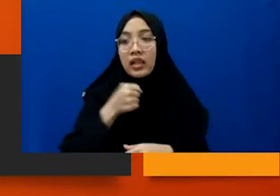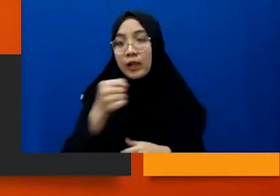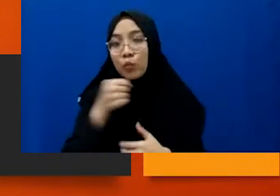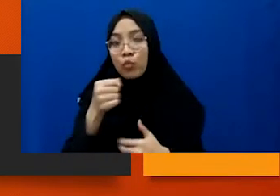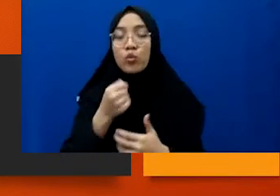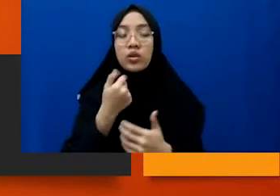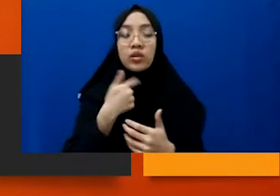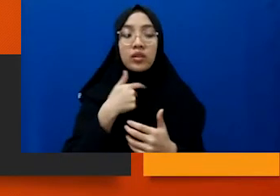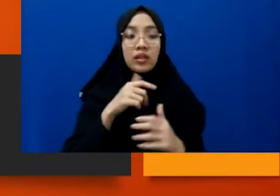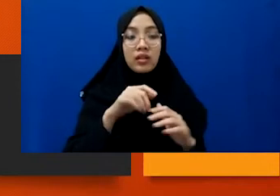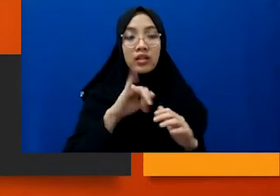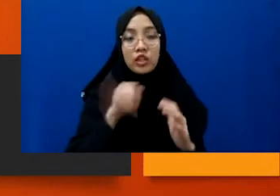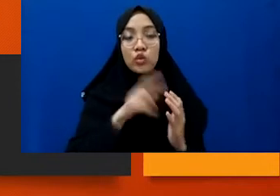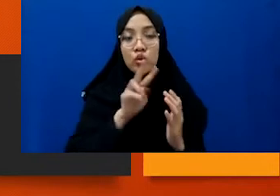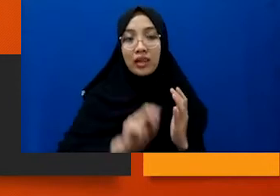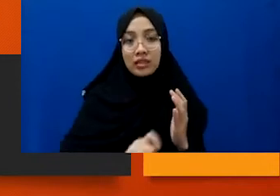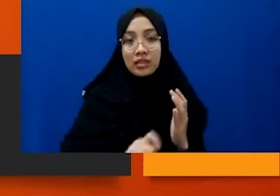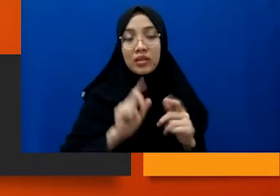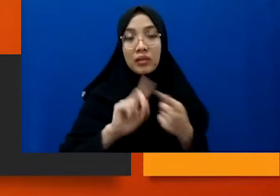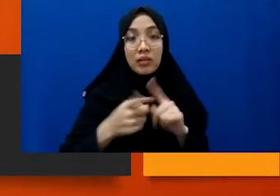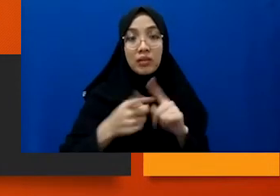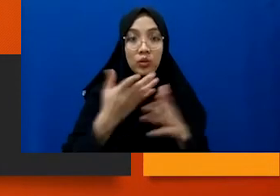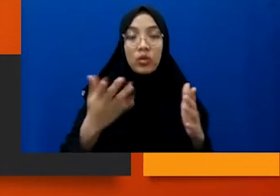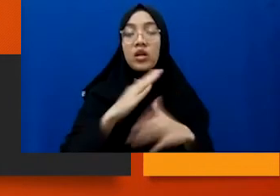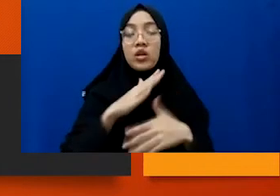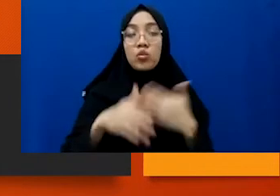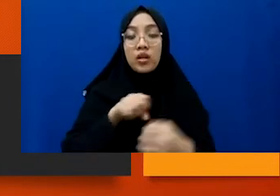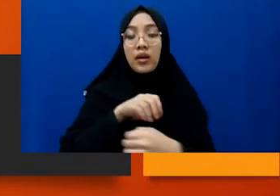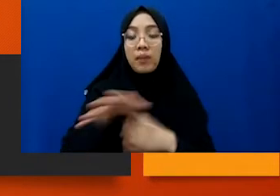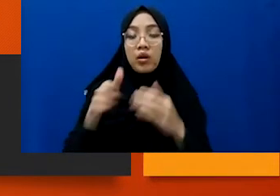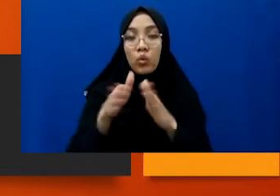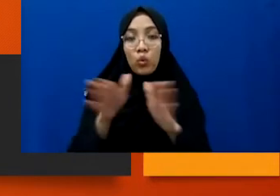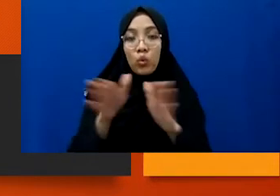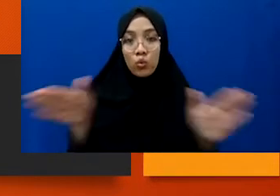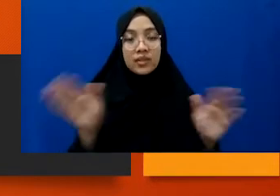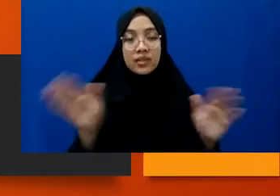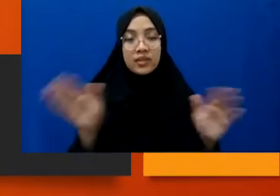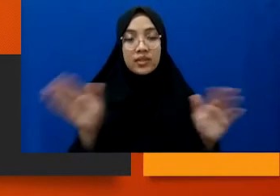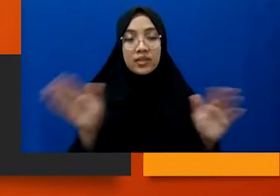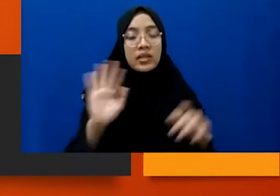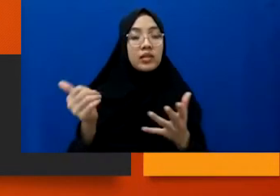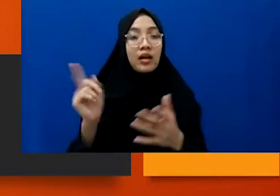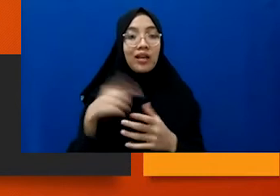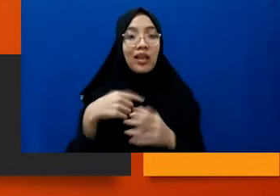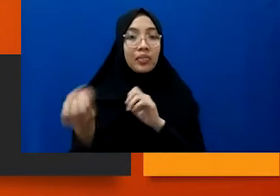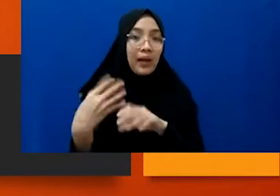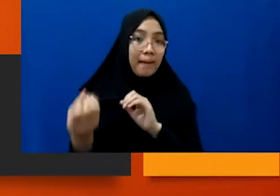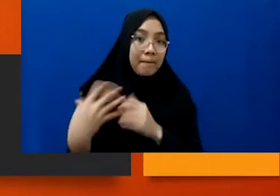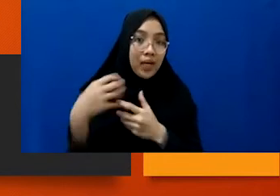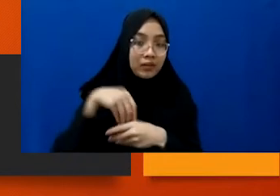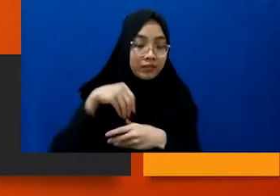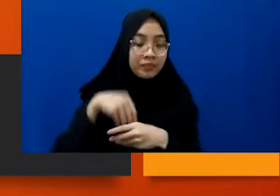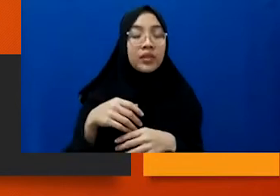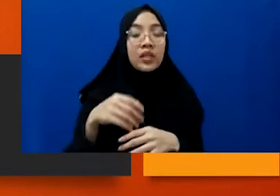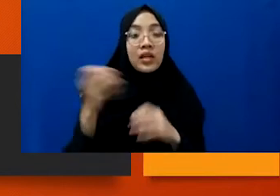teman-teman. Nah, ini akan memberikan dampak yang luas, dan itu akan mendapatkan tanggapan. Nah, tangkapannya